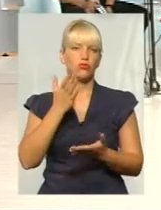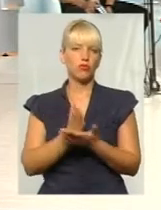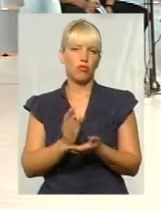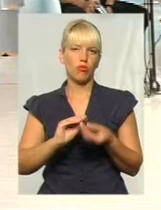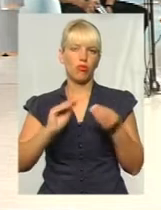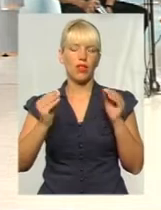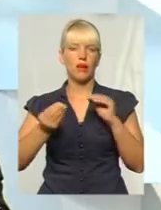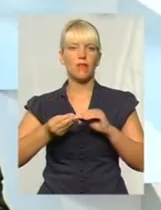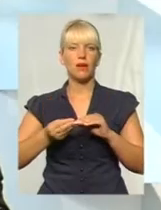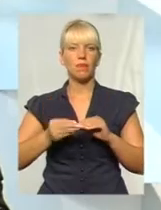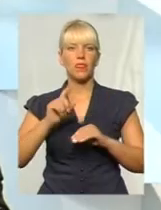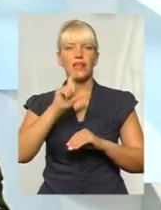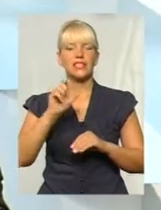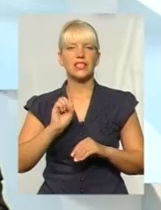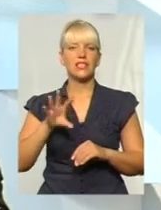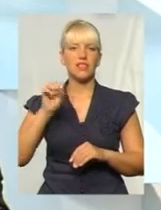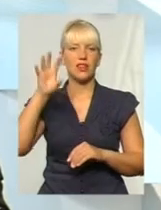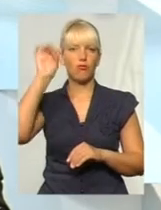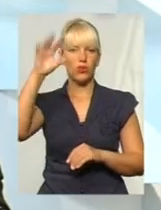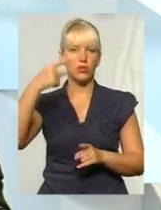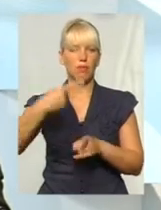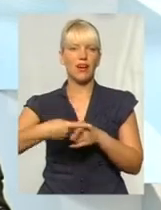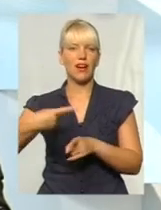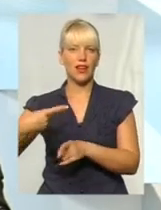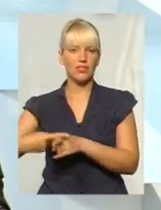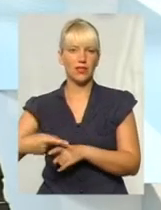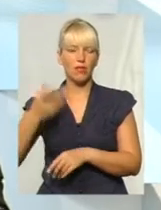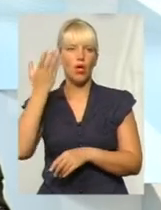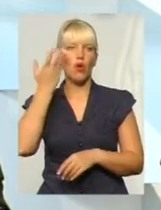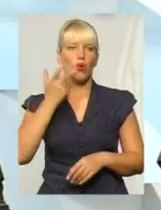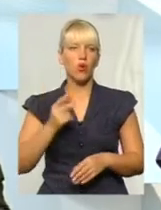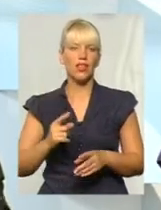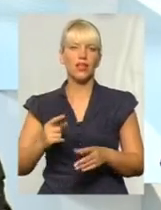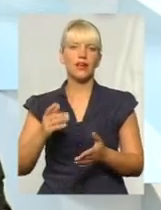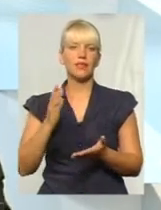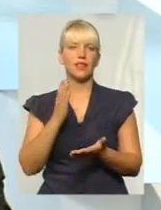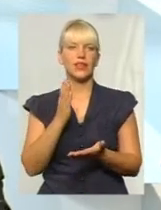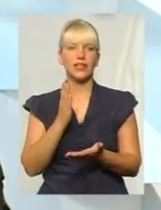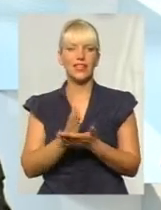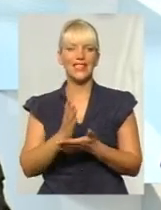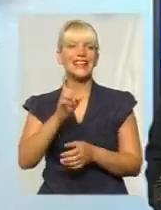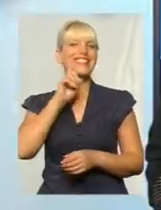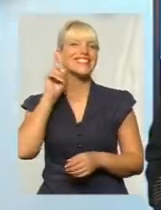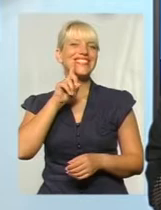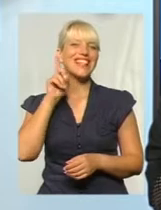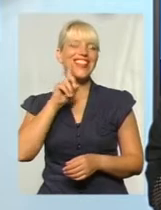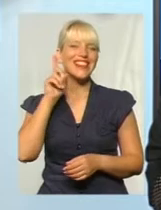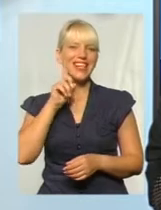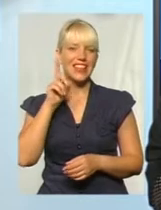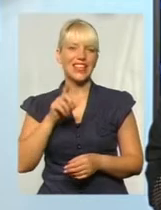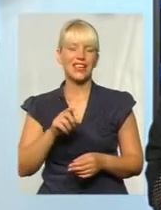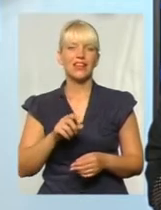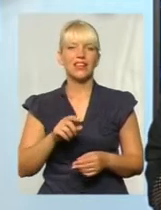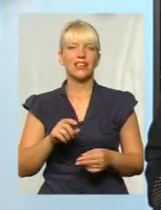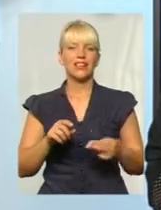з світлофором, перехрестям, коли встановлена, ну, так звана зелена стрілка, коли дозволено